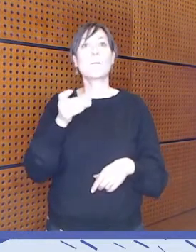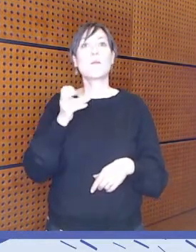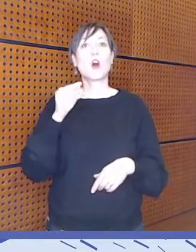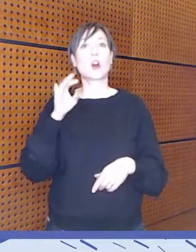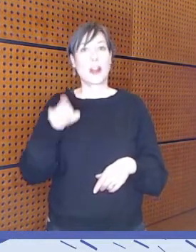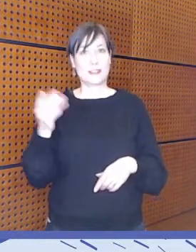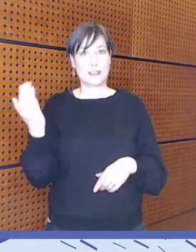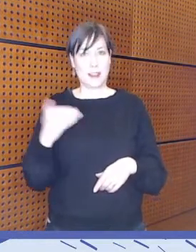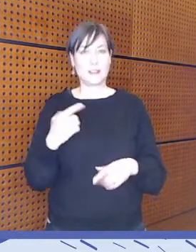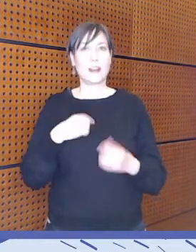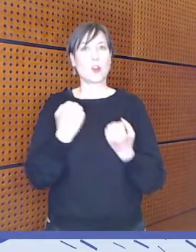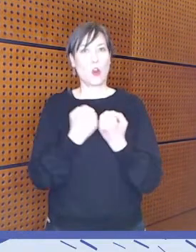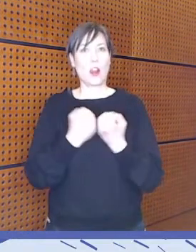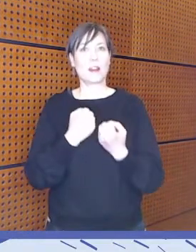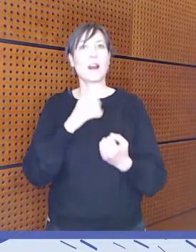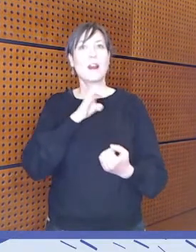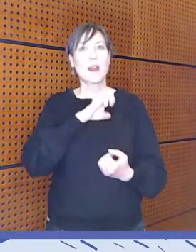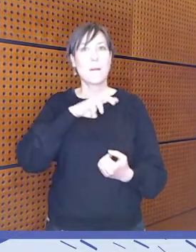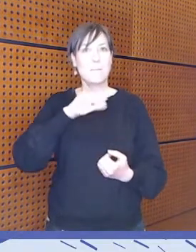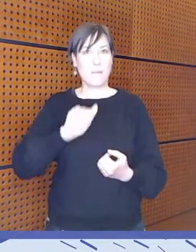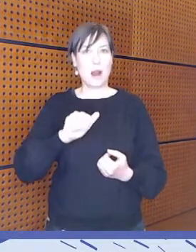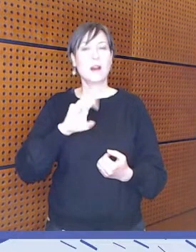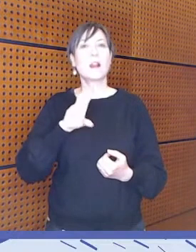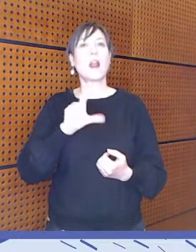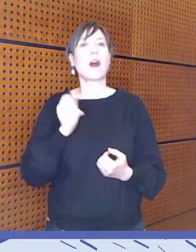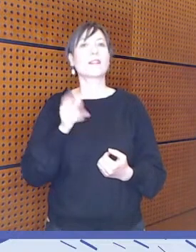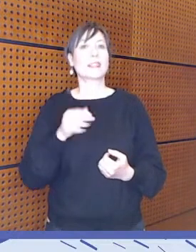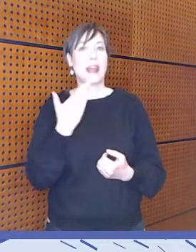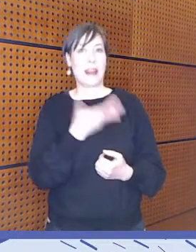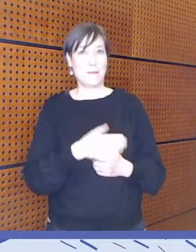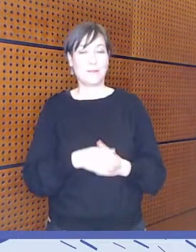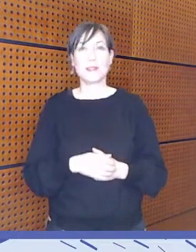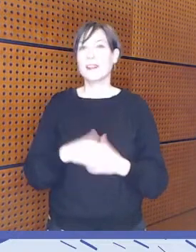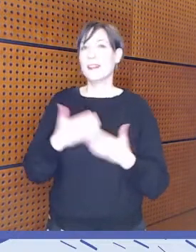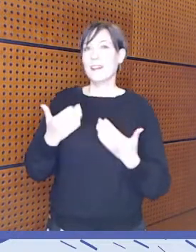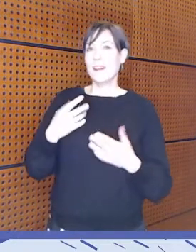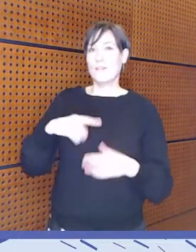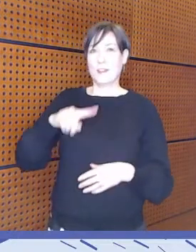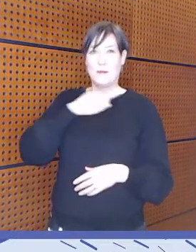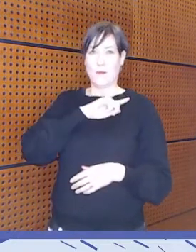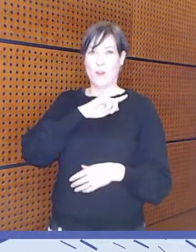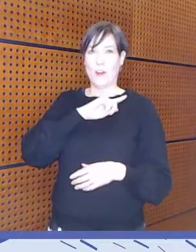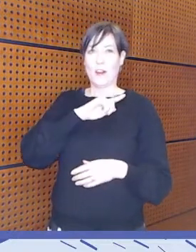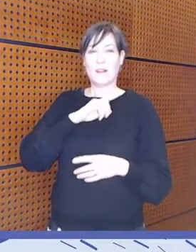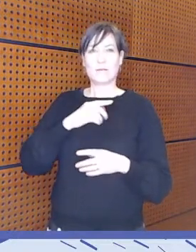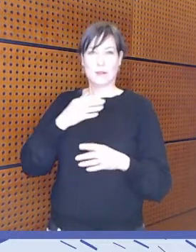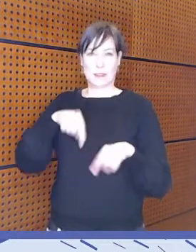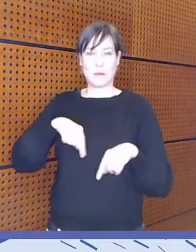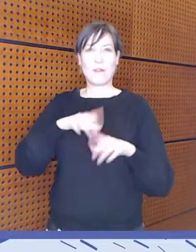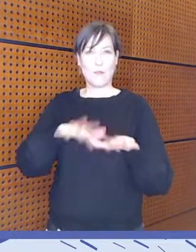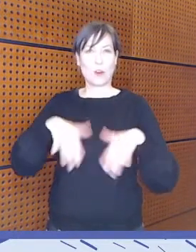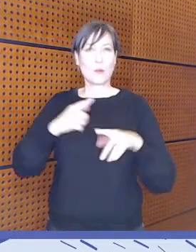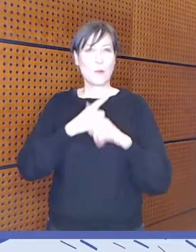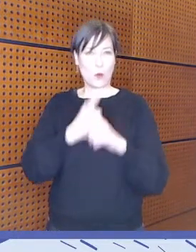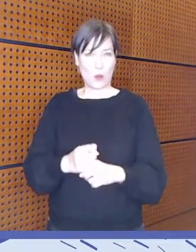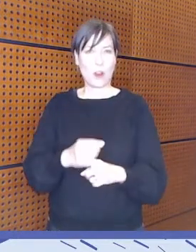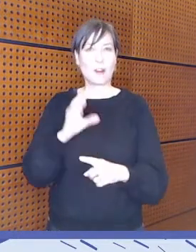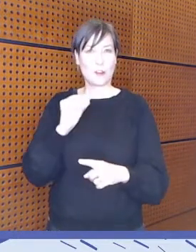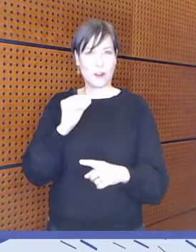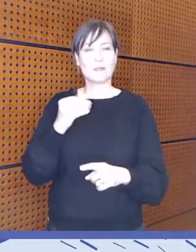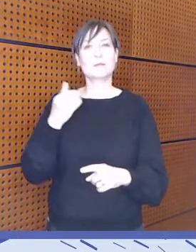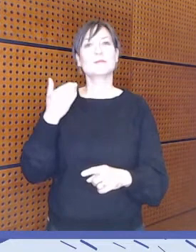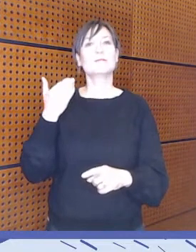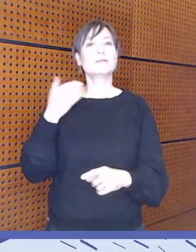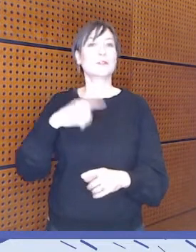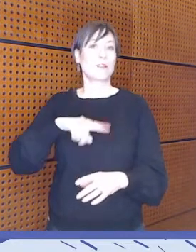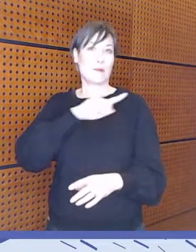kollegani Emmi Lahtinen. Ja tosiaan viime vuonnakin osallistuttiin tähän fooruumiin, mutta silloin tosiaan